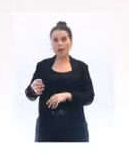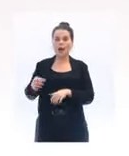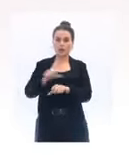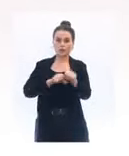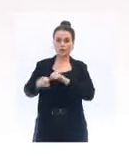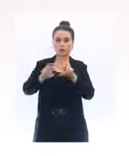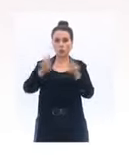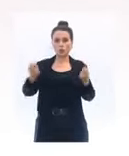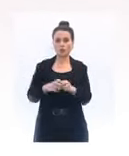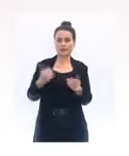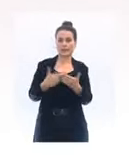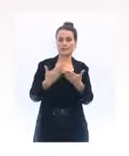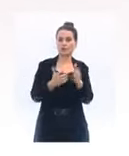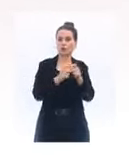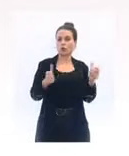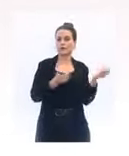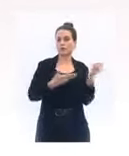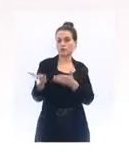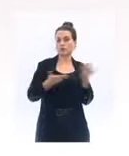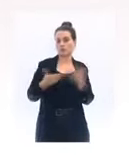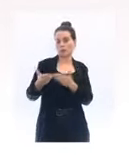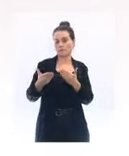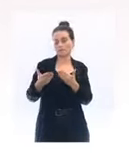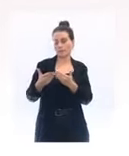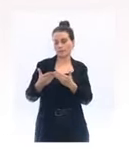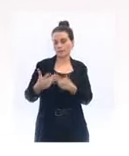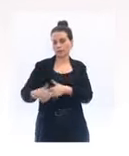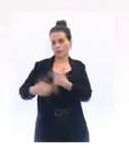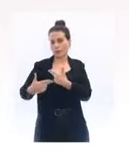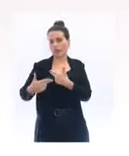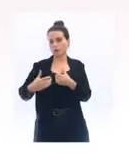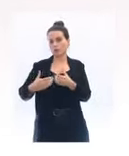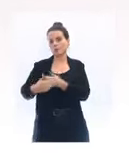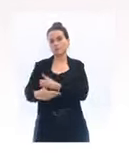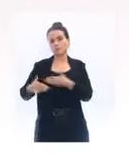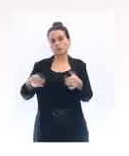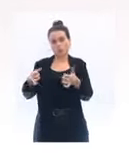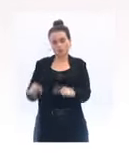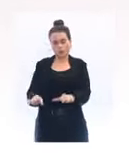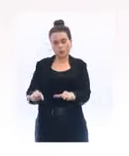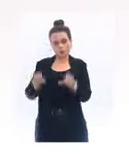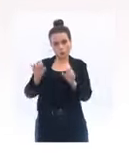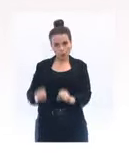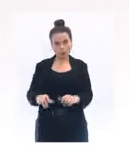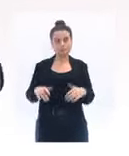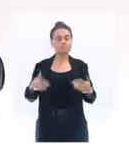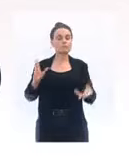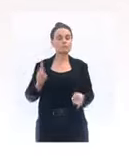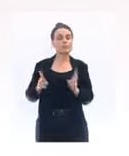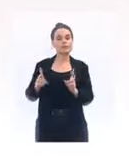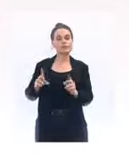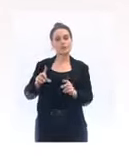pendant cette période de confinement. Le ministre va sans doute y revenir, mais notre